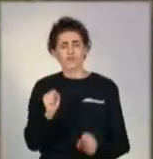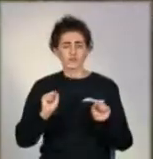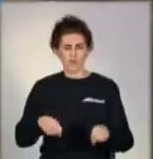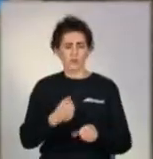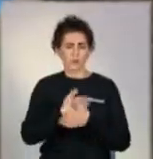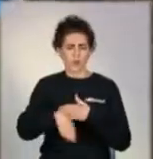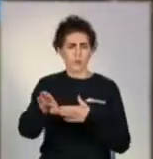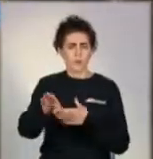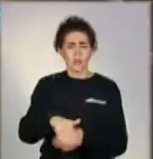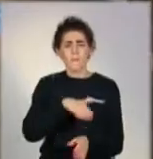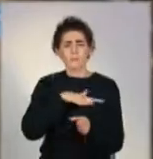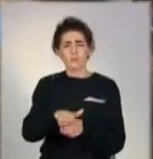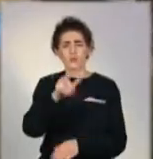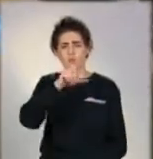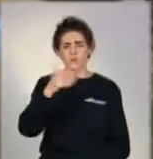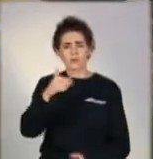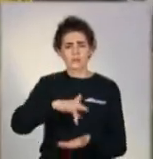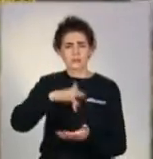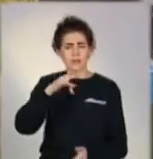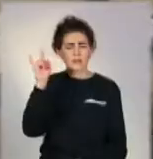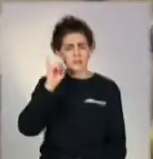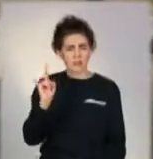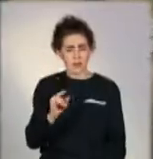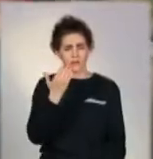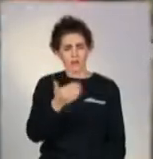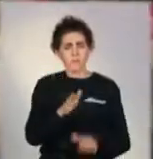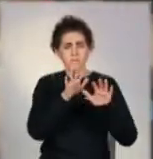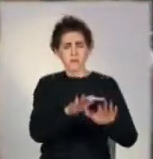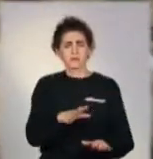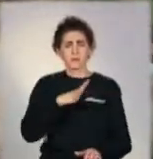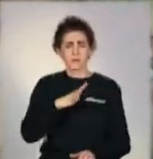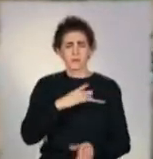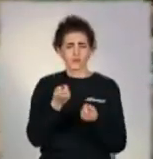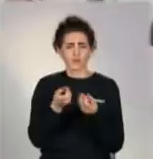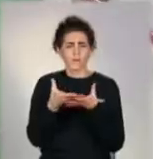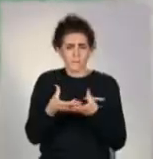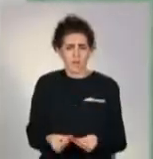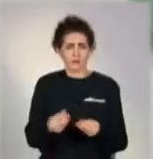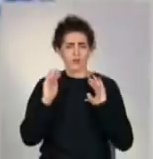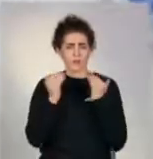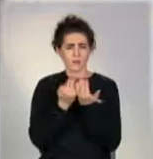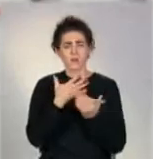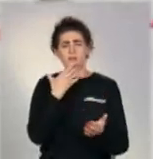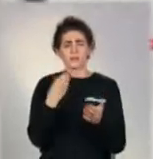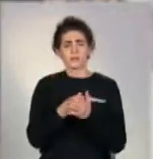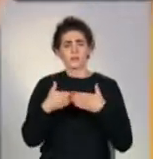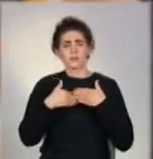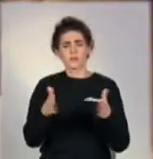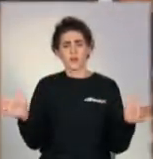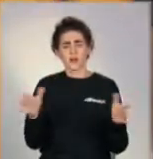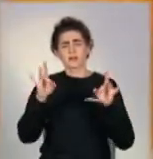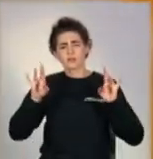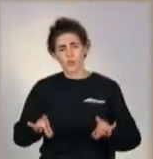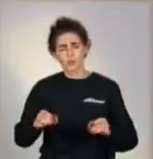Повно людей в центрі Тель-Авіва. В Ізраїлі карантин послабили на початку березня. Для відвідувачів свої двері відчинили